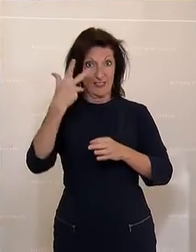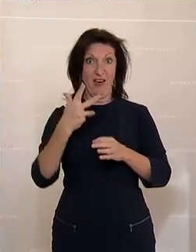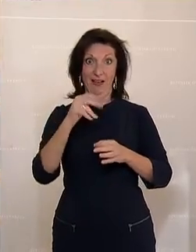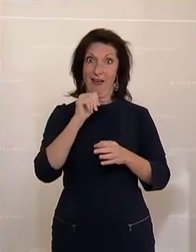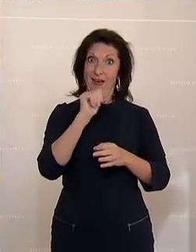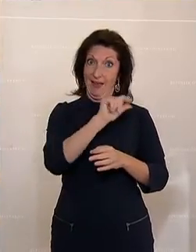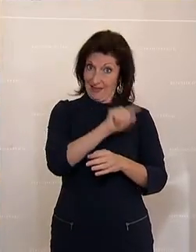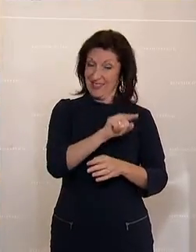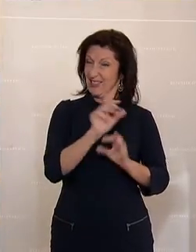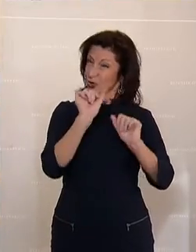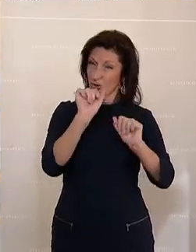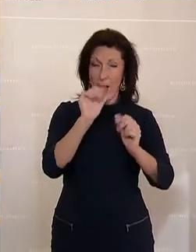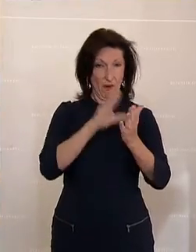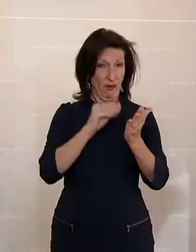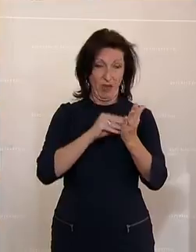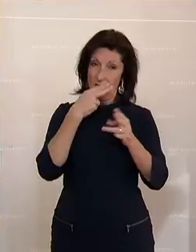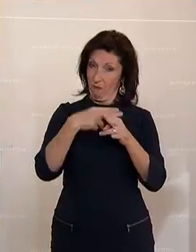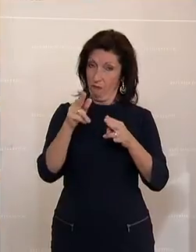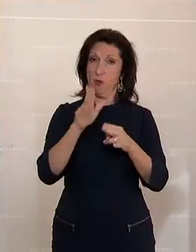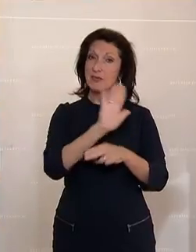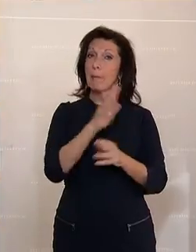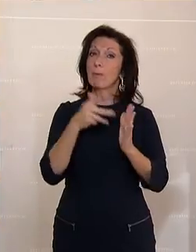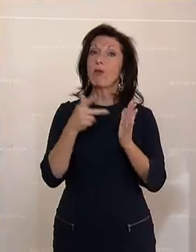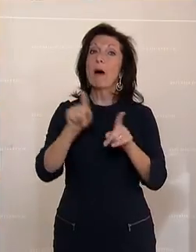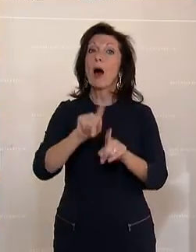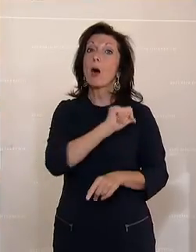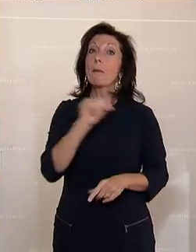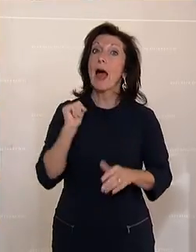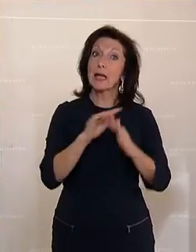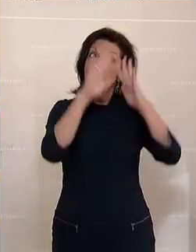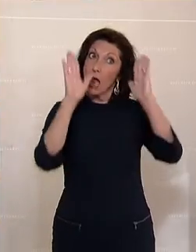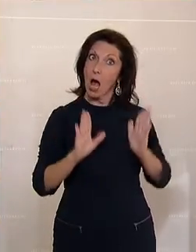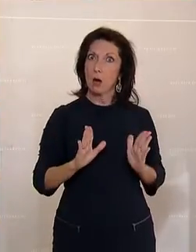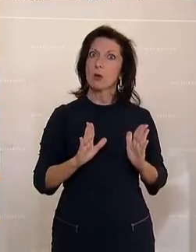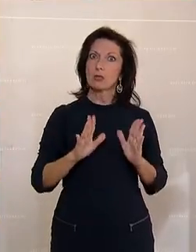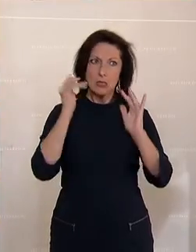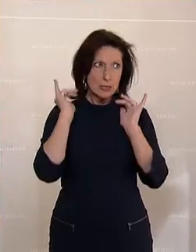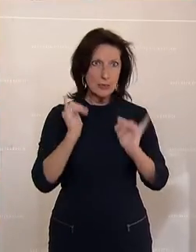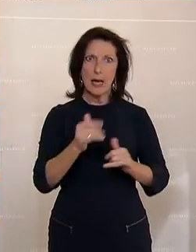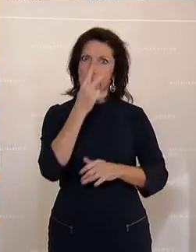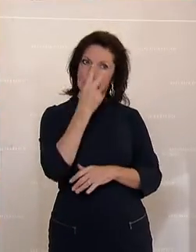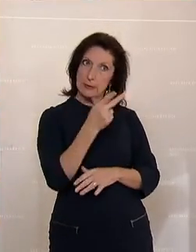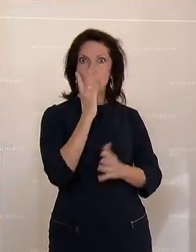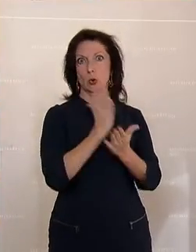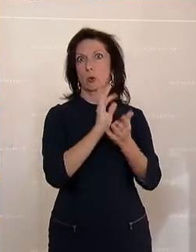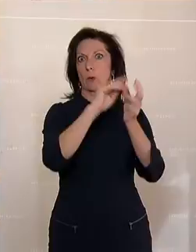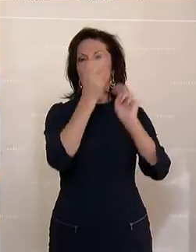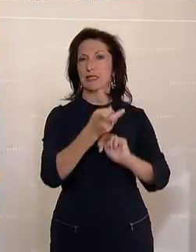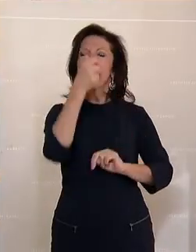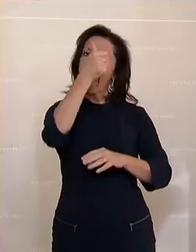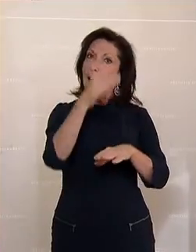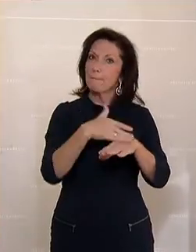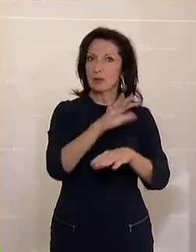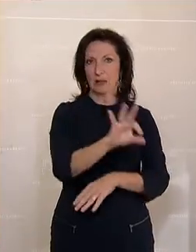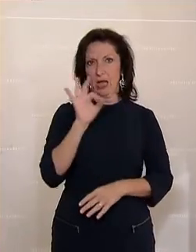Prüfungen, sondern auch in ihrem eigenen Haus beachtet, ist ganz klar auch zu erkennen und zu begrüßen. Ein Beispiel möchte ich dabei herausnehmen,